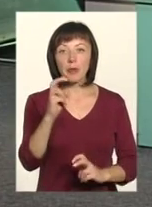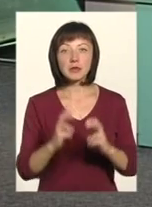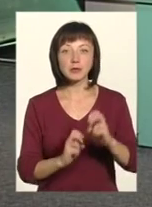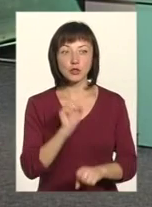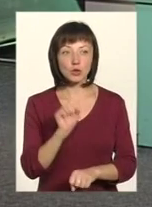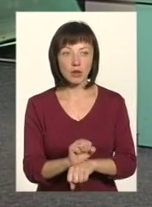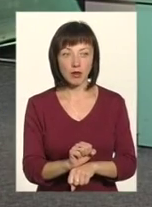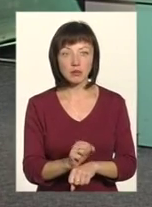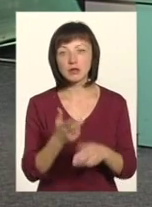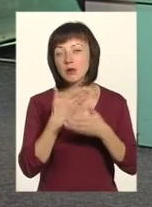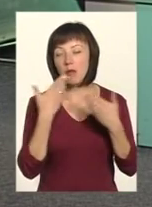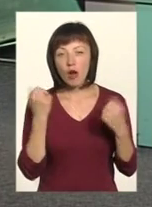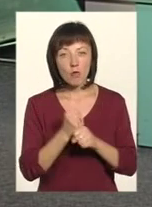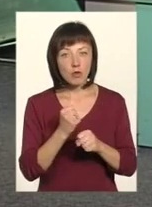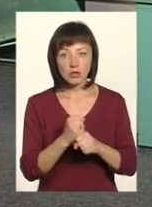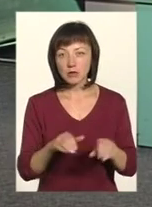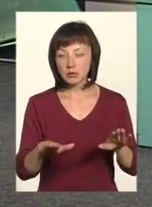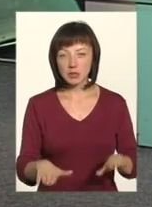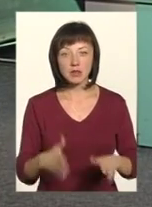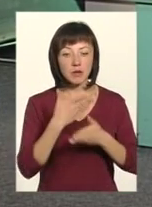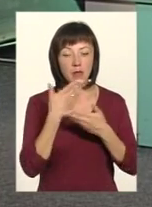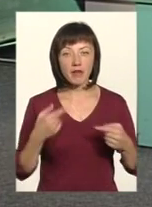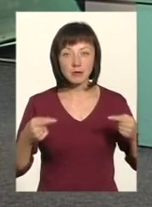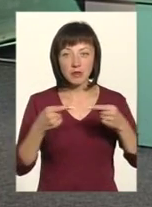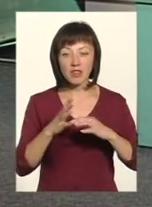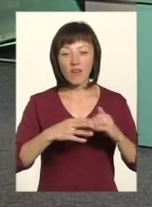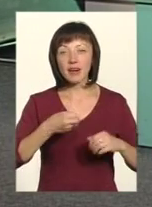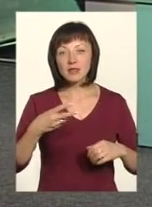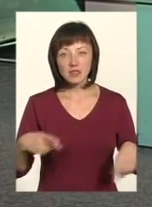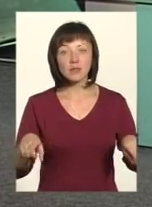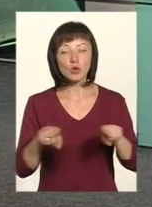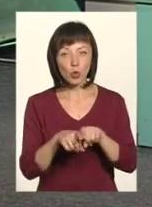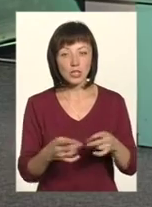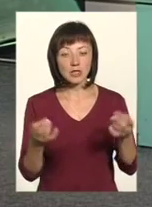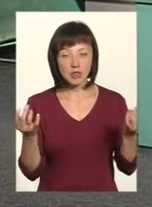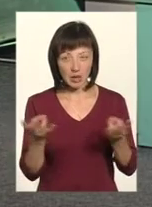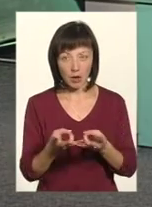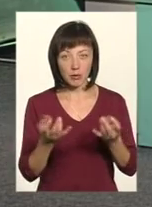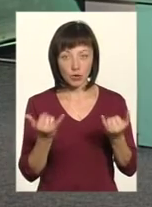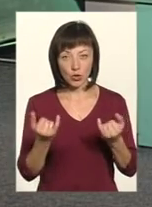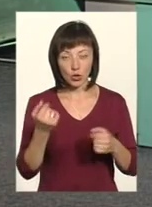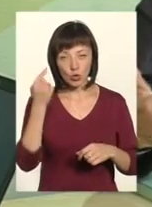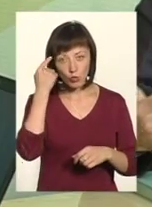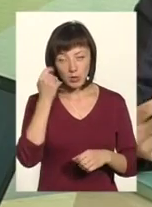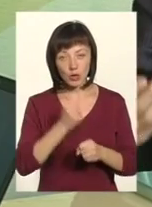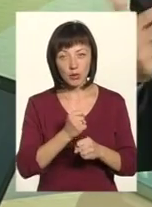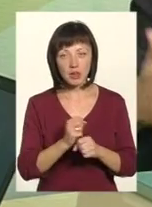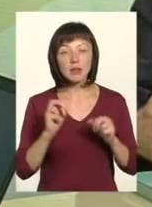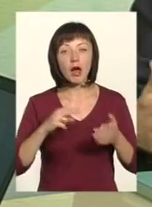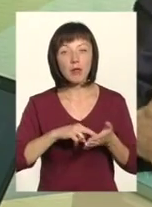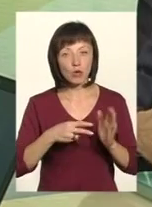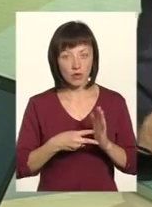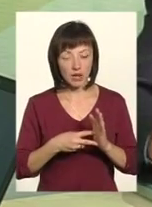30 робочих місць в Астоні. Немає, можливо, і відповідних фахівців. Це теж треба вже сьогодні робити і думати, і як би планувати.